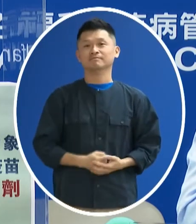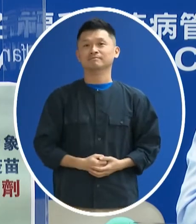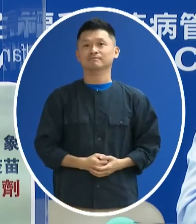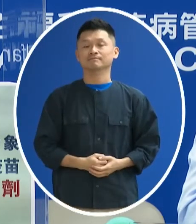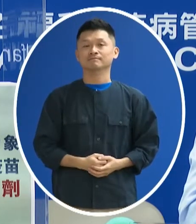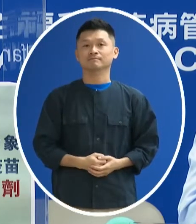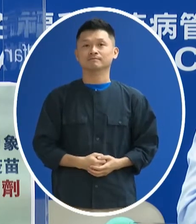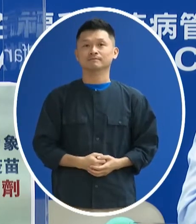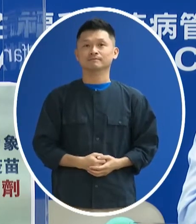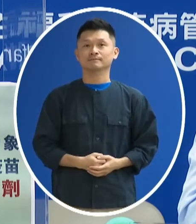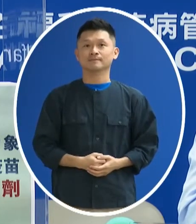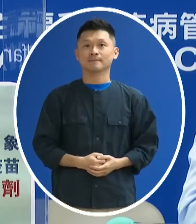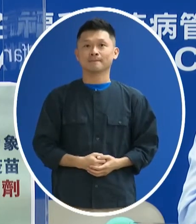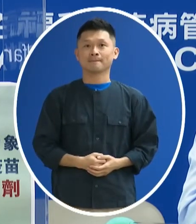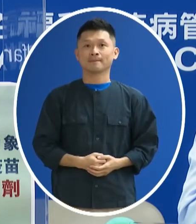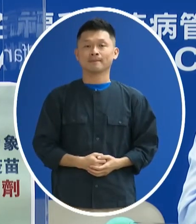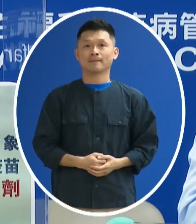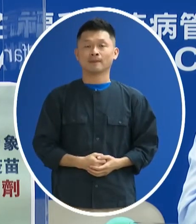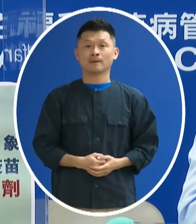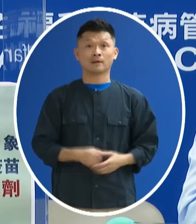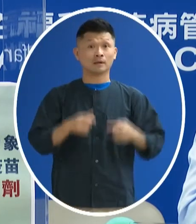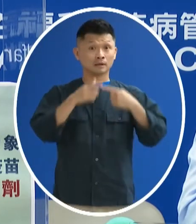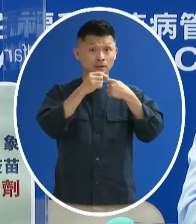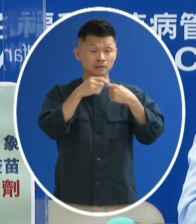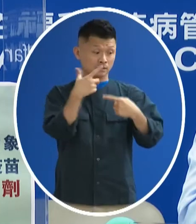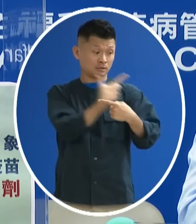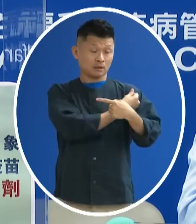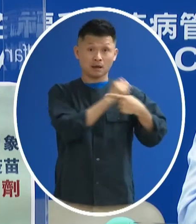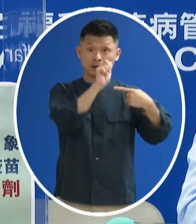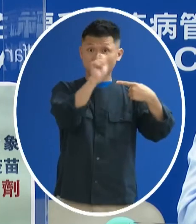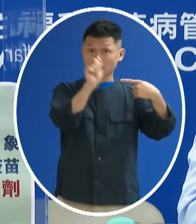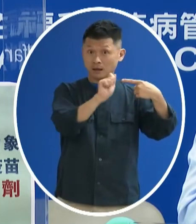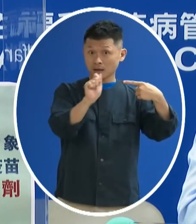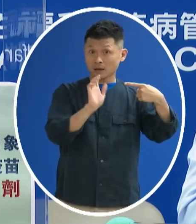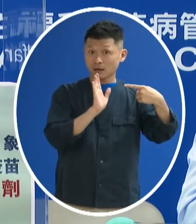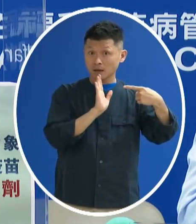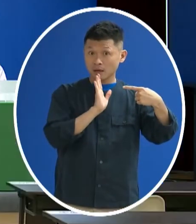那至於就是說 那個是第一次打AZ嗎我不知道他是